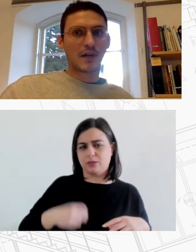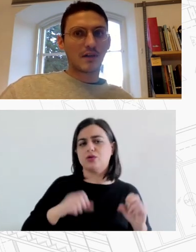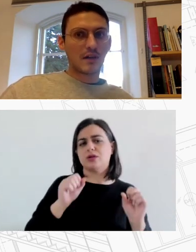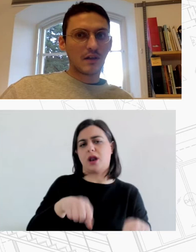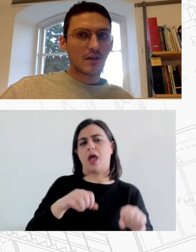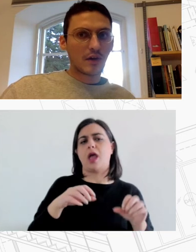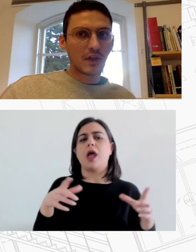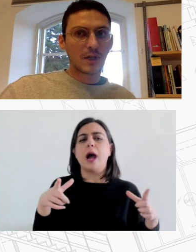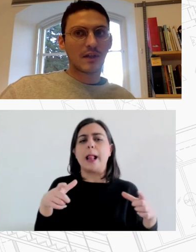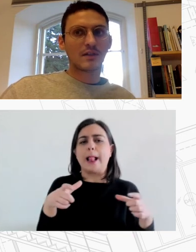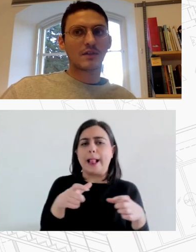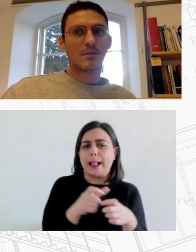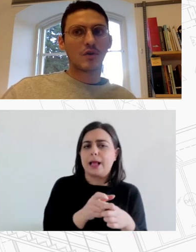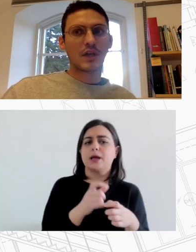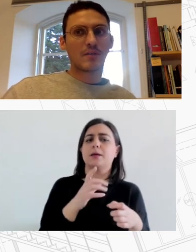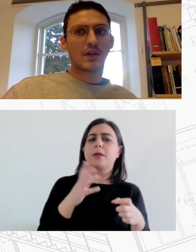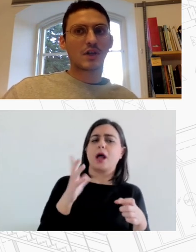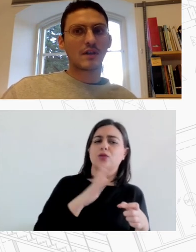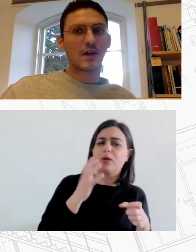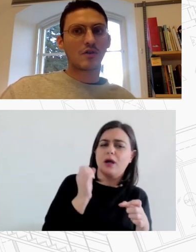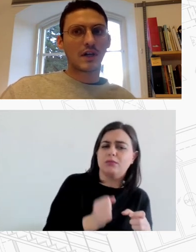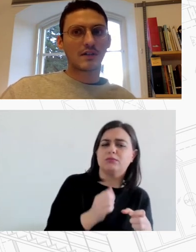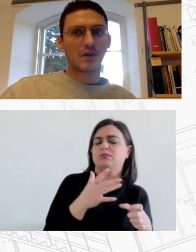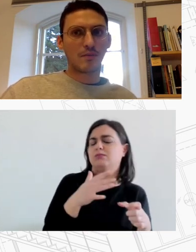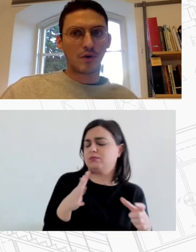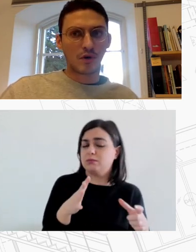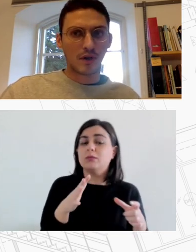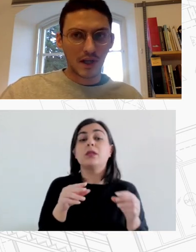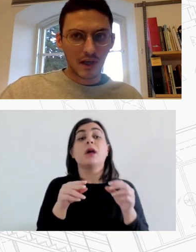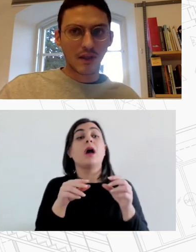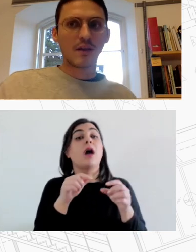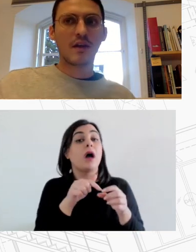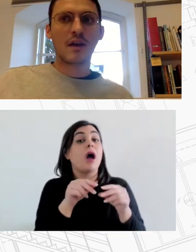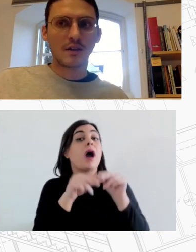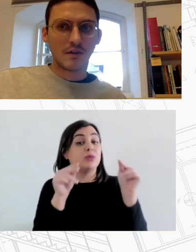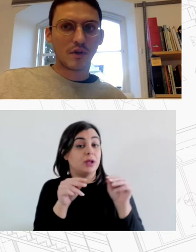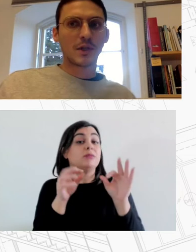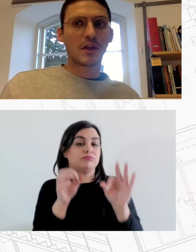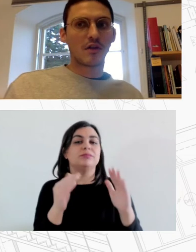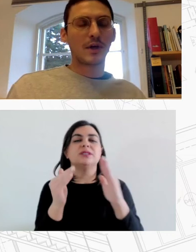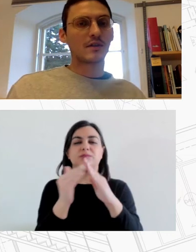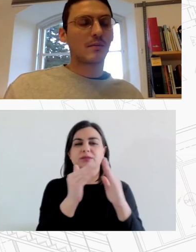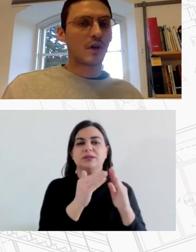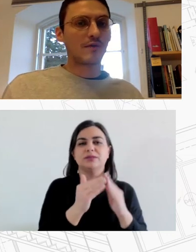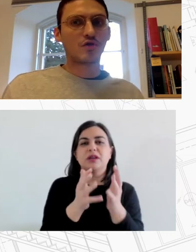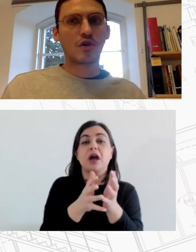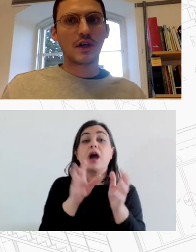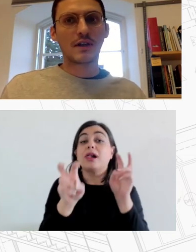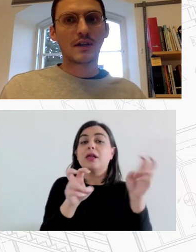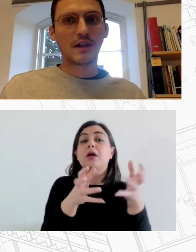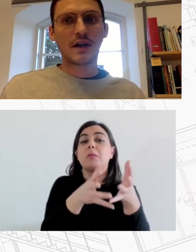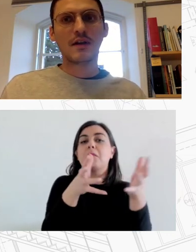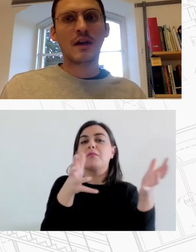απομακρύνεται ενώ αυτή η μετανάστευση δημιουργεί ένα πλήτως ανενεργών στεγαστικών πόρων Ήδη, σύμφωνα με τα δεδομένα της απογραφής του